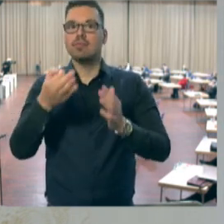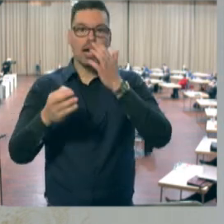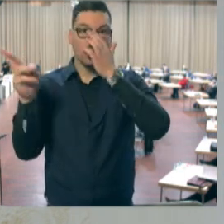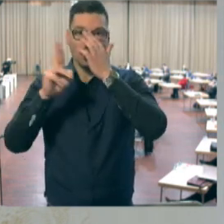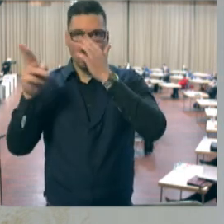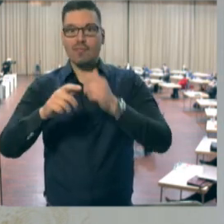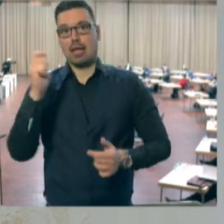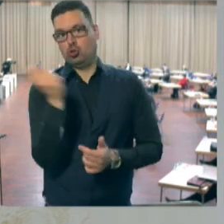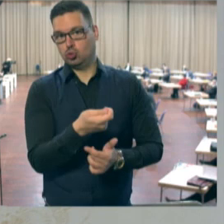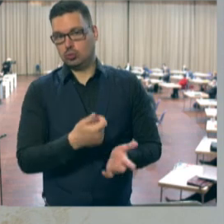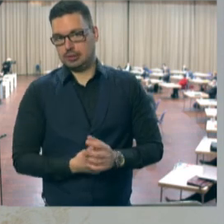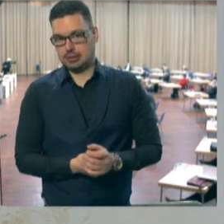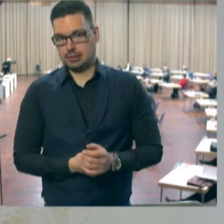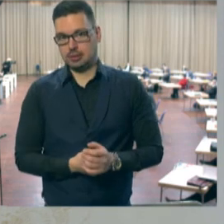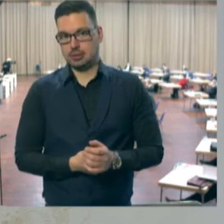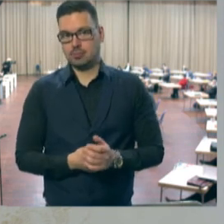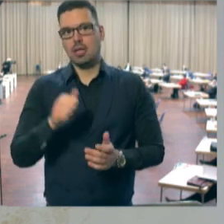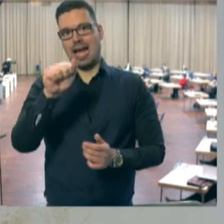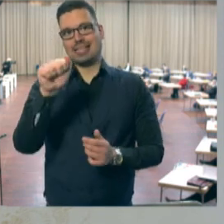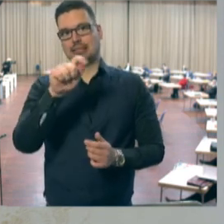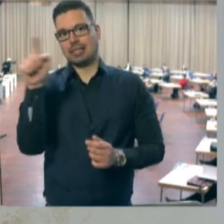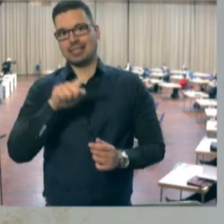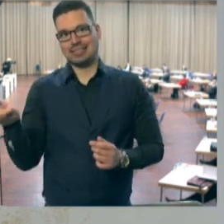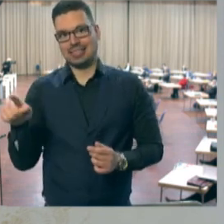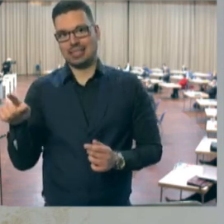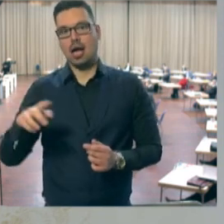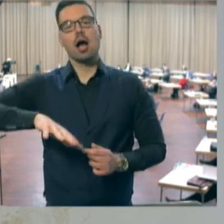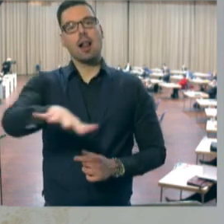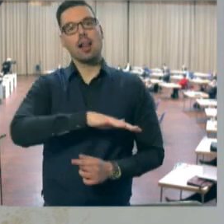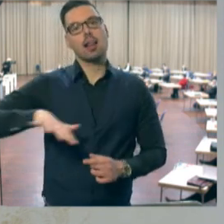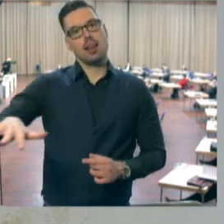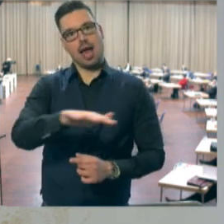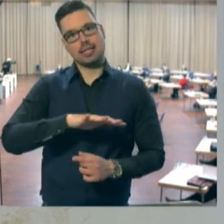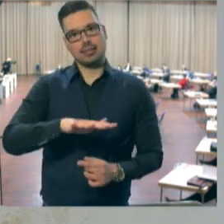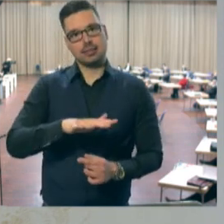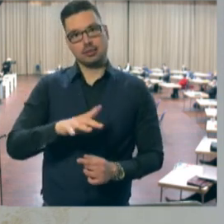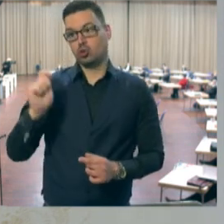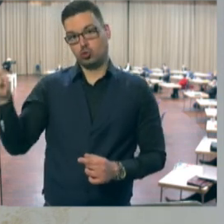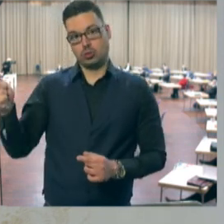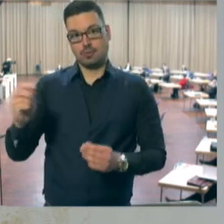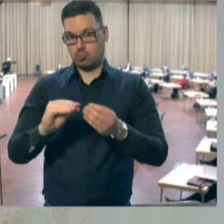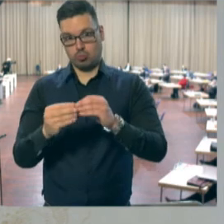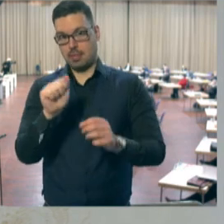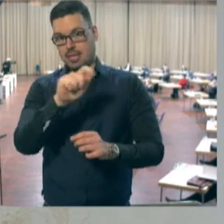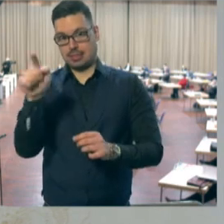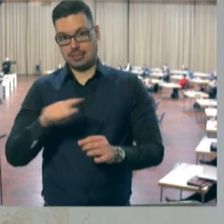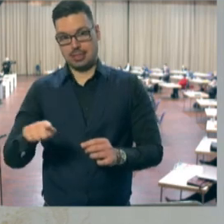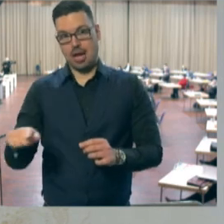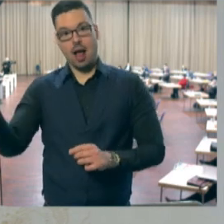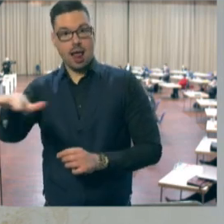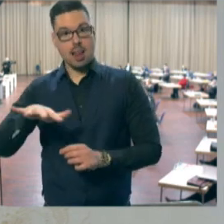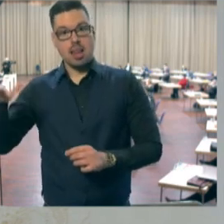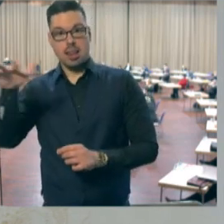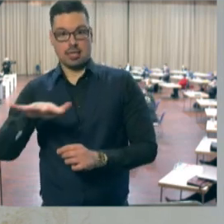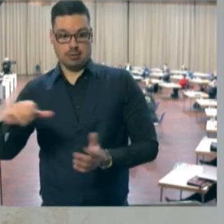kürzlich der Presse entnommen, dass bei AstraZeneca dann das Land haftet. wurde das also aus. Ja, wollen wir denn, die Haftungsfrage ist ja nirgendwo richtig